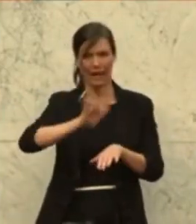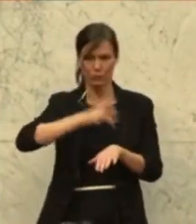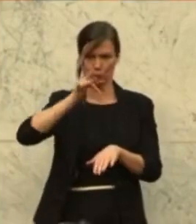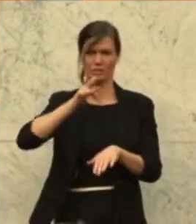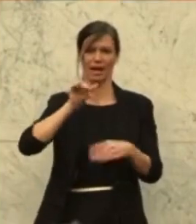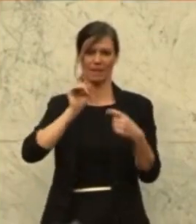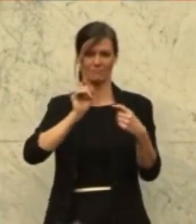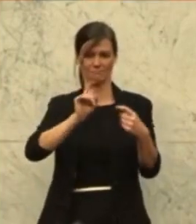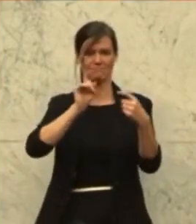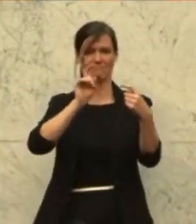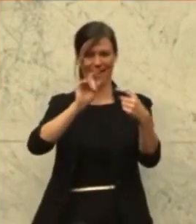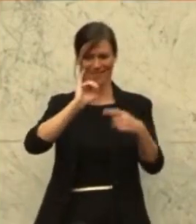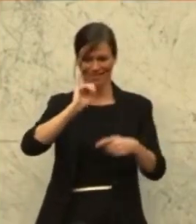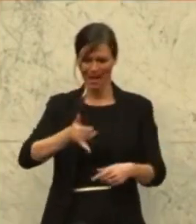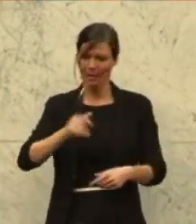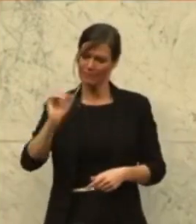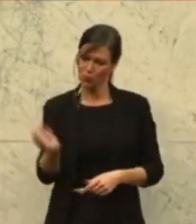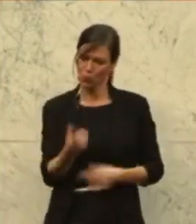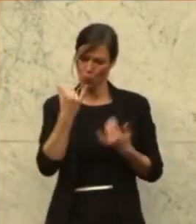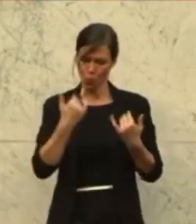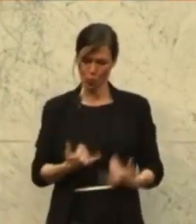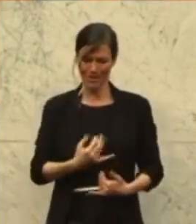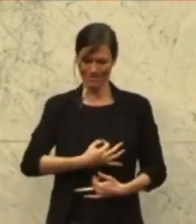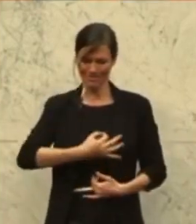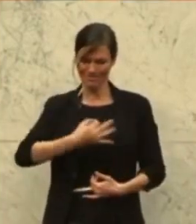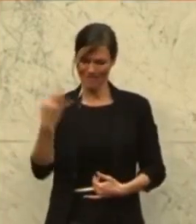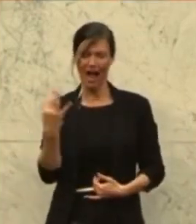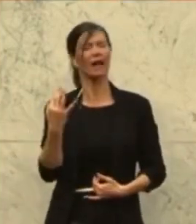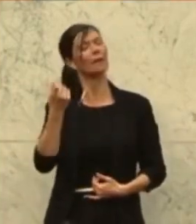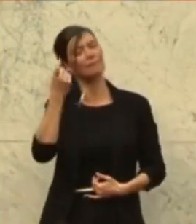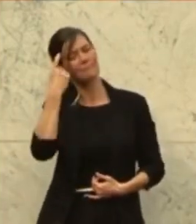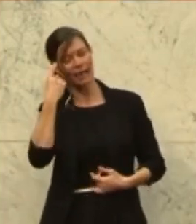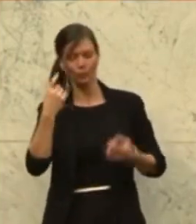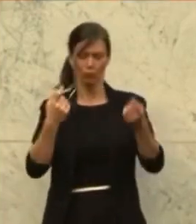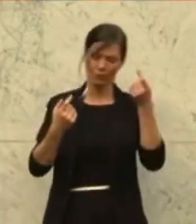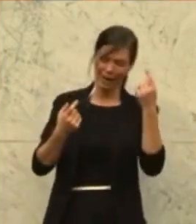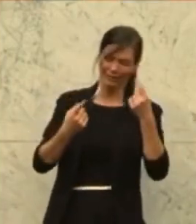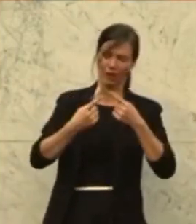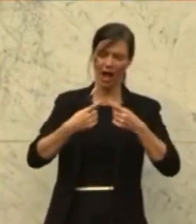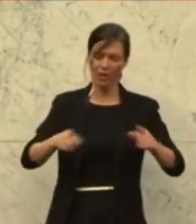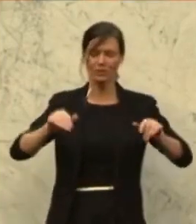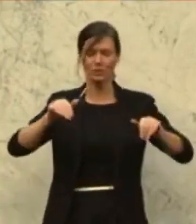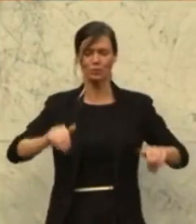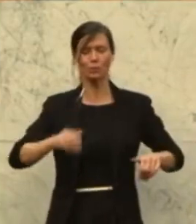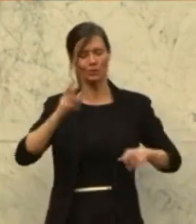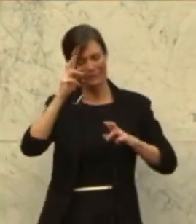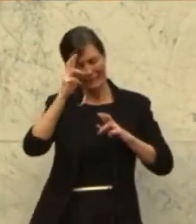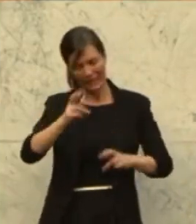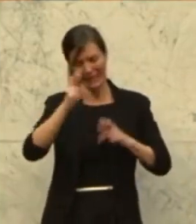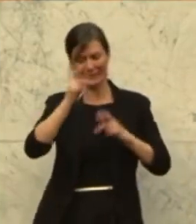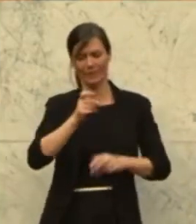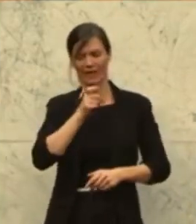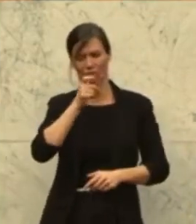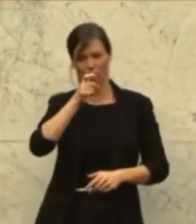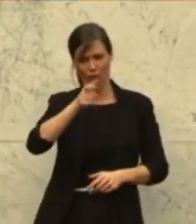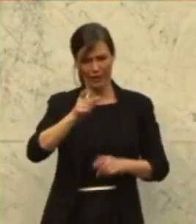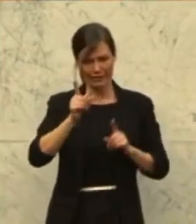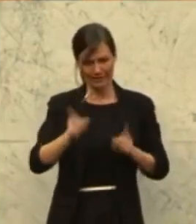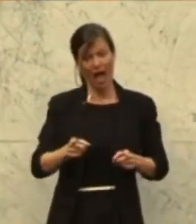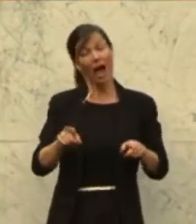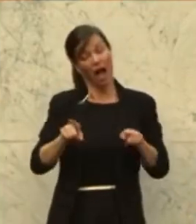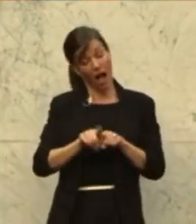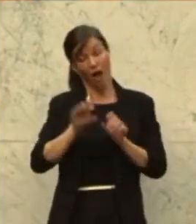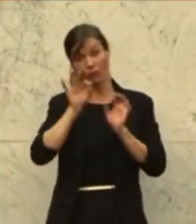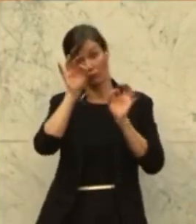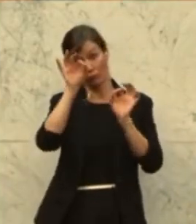diesem Tag wie heute, wir auch unterschiedliche Meinungen respektvoll austragen müssen, der gilt auch für Sie. Und deshalb